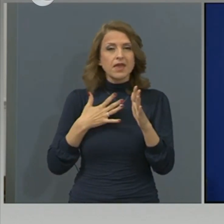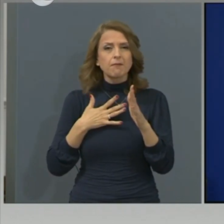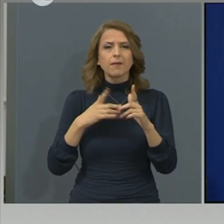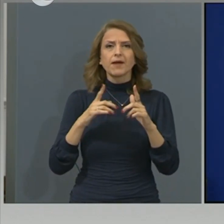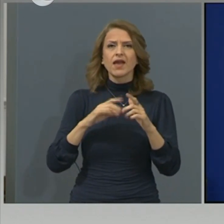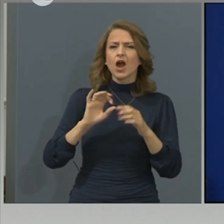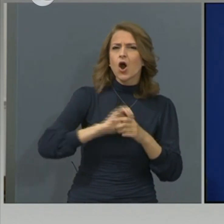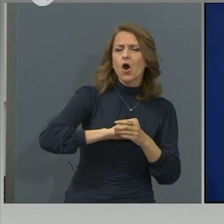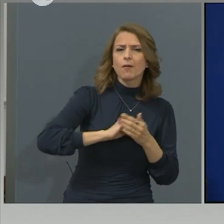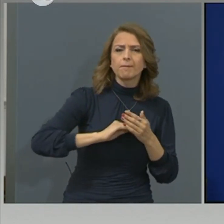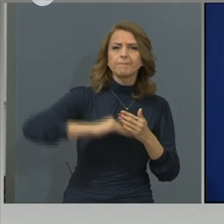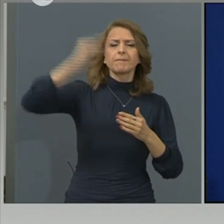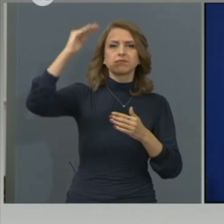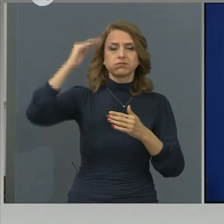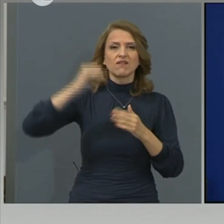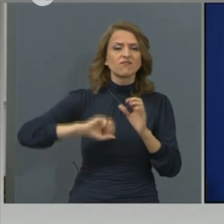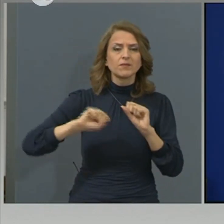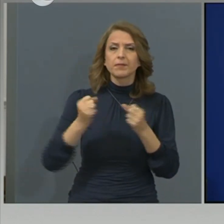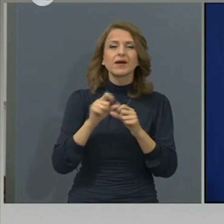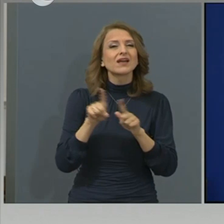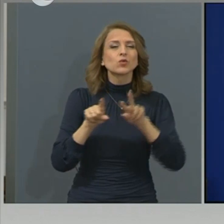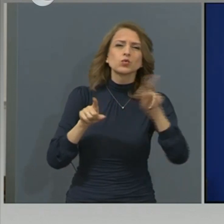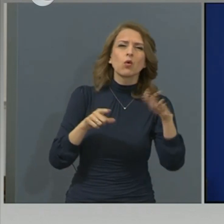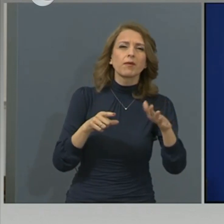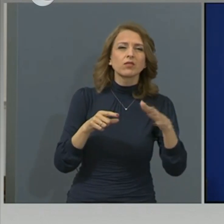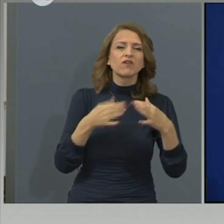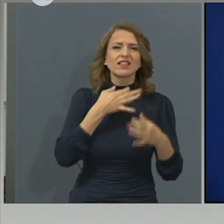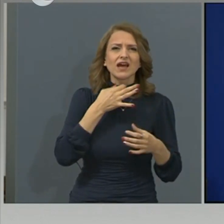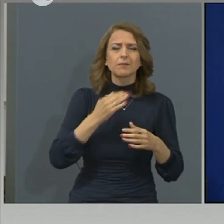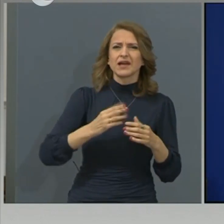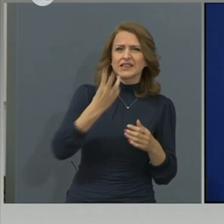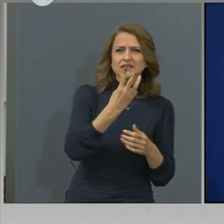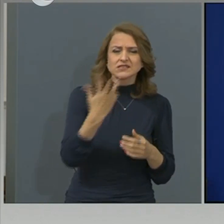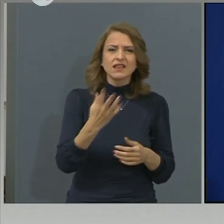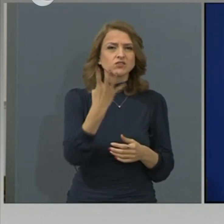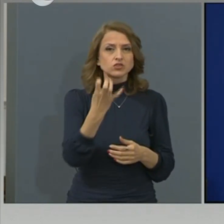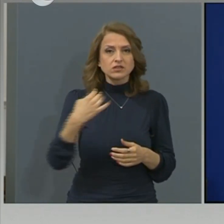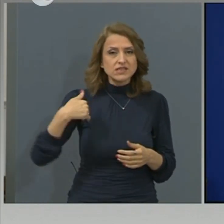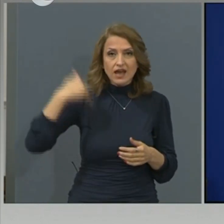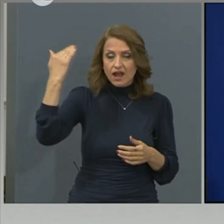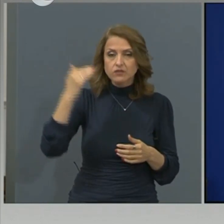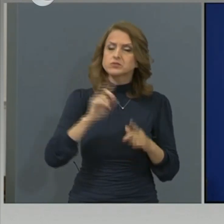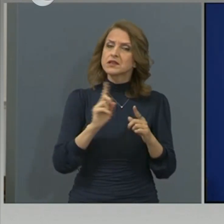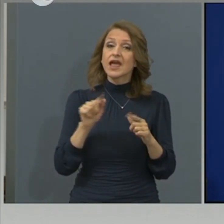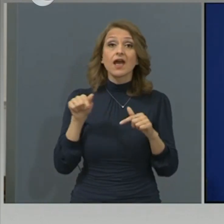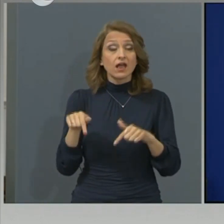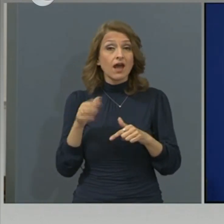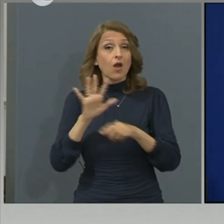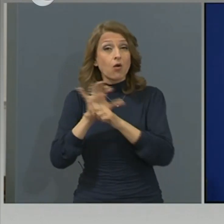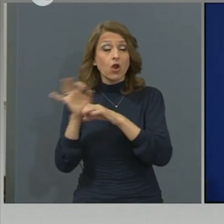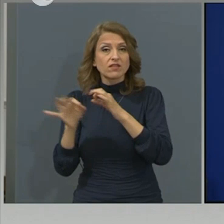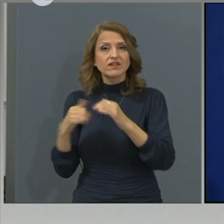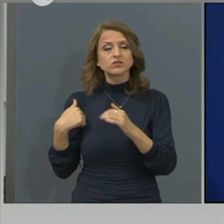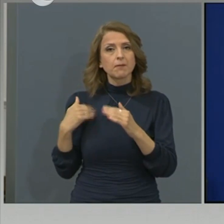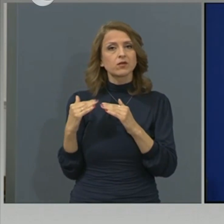бурно, остро повишение на температурата, както при грипът 39-40 градуса за часове. Температурата се повишава бавно. В